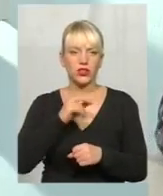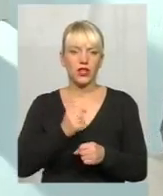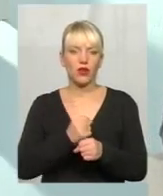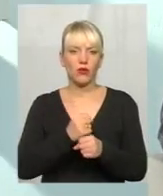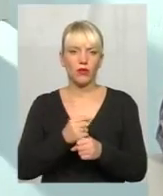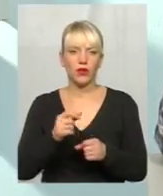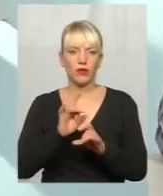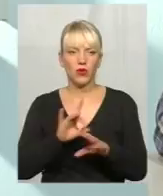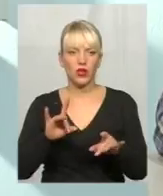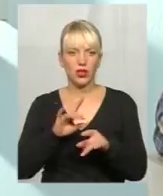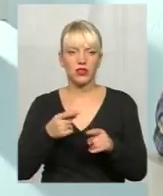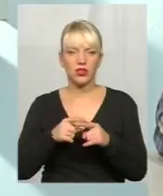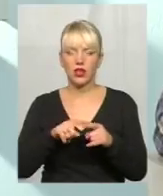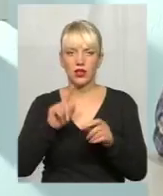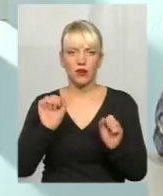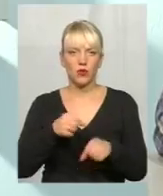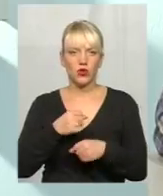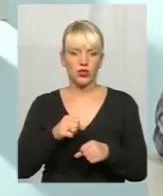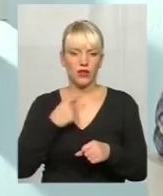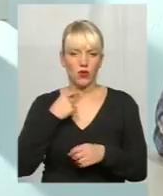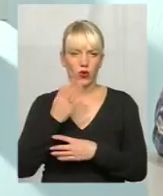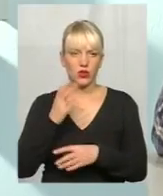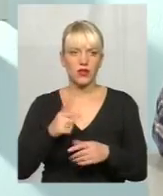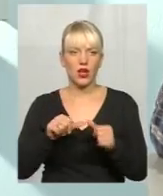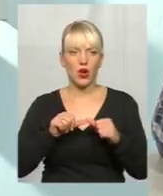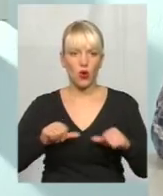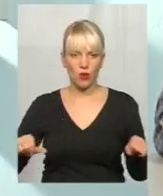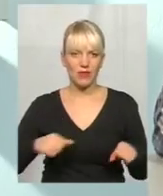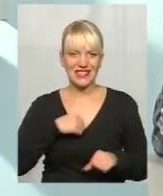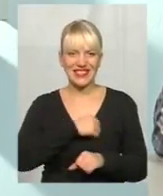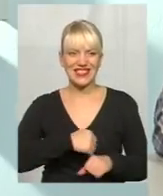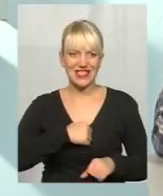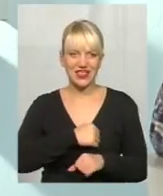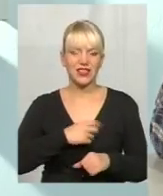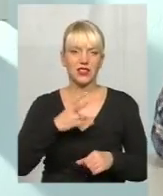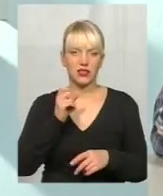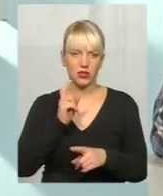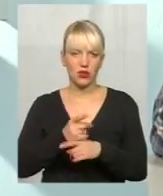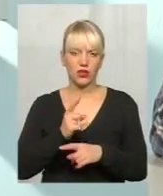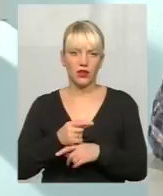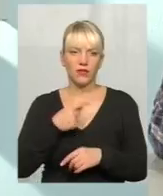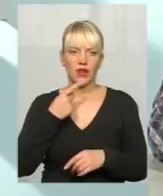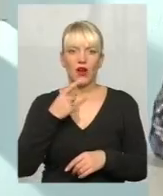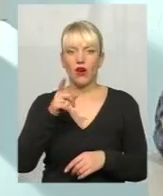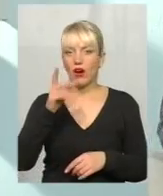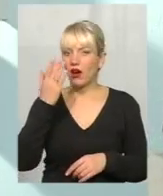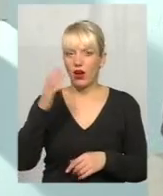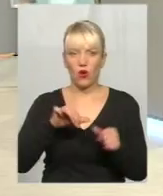пояснювали, що це, ну, так, неможливо. Комісія злилась, але припиняла такі пропоршення. Говорили, нас так завжди, так?